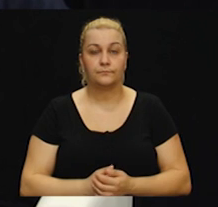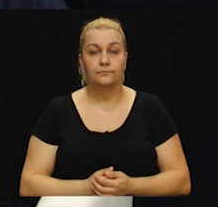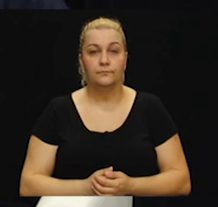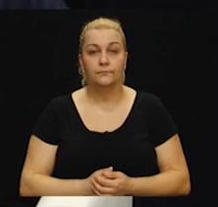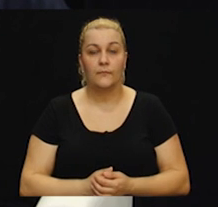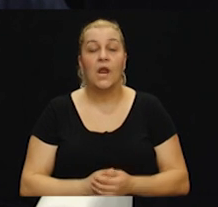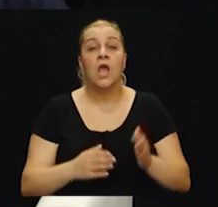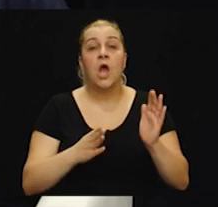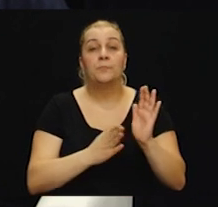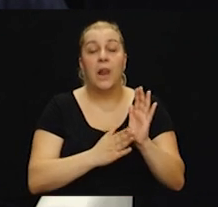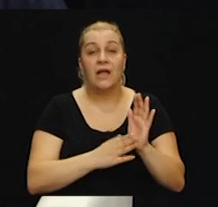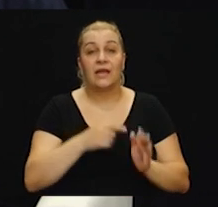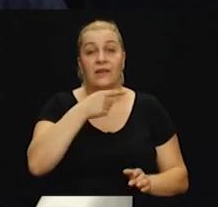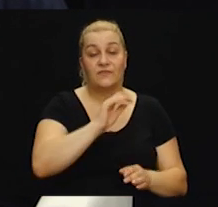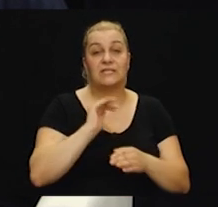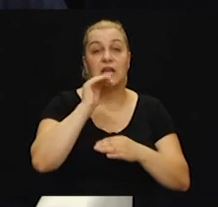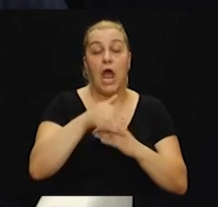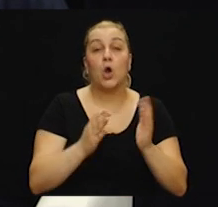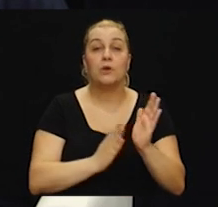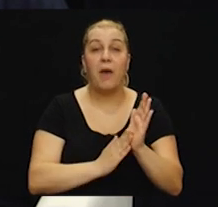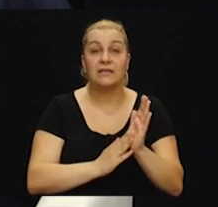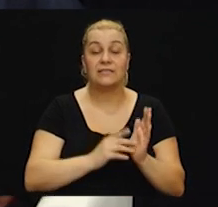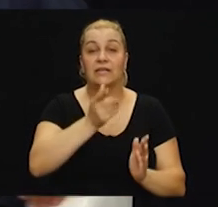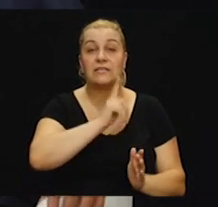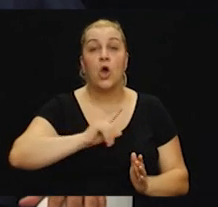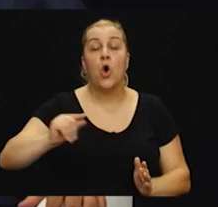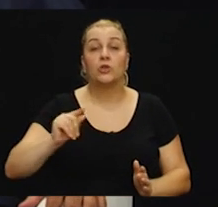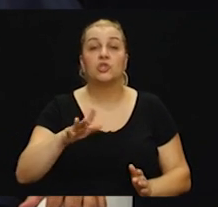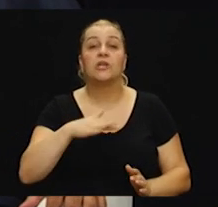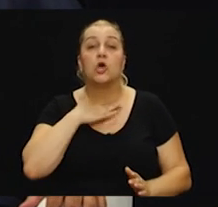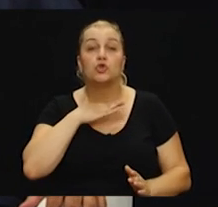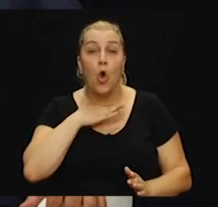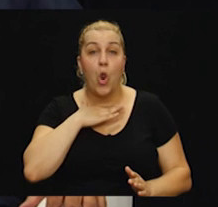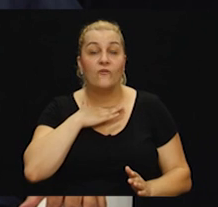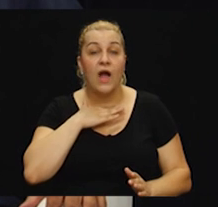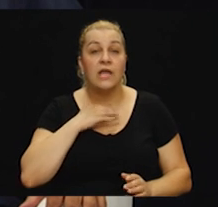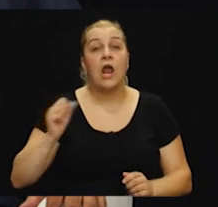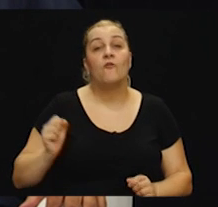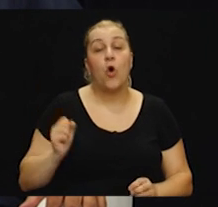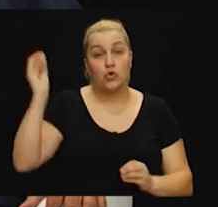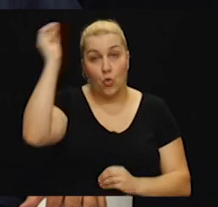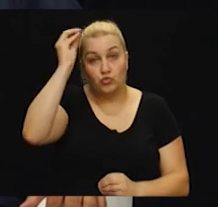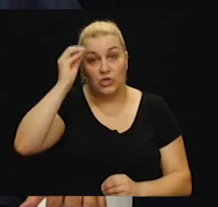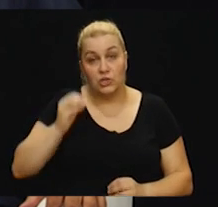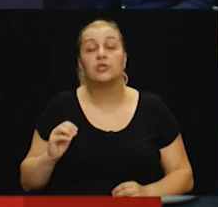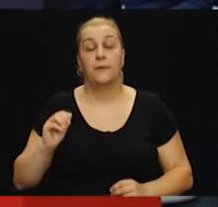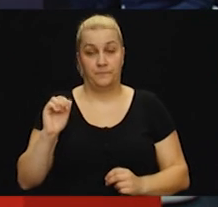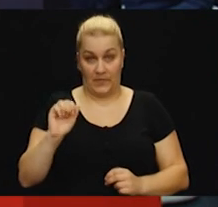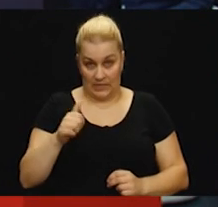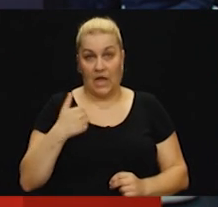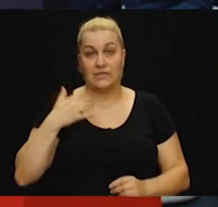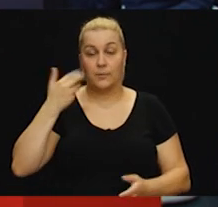Mladene, vi ste nakon Masnice otešli na školovanje na vojno učilište. Tako je, bija sam